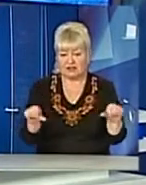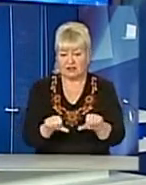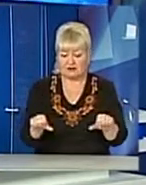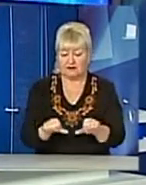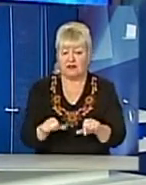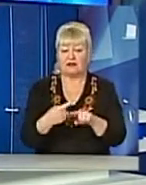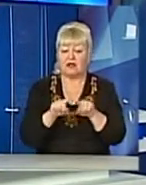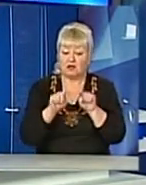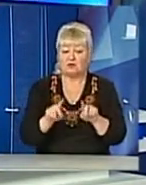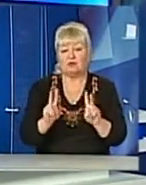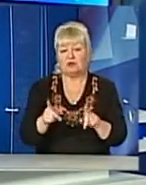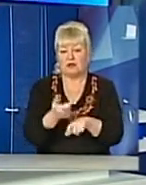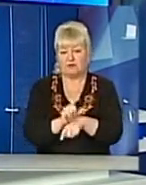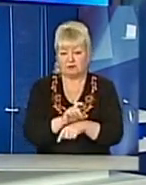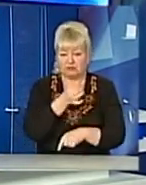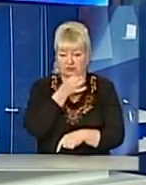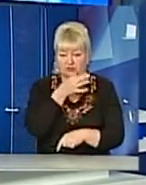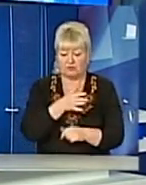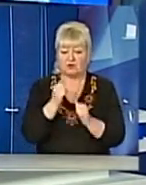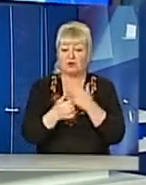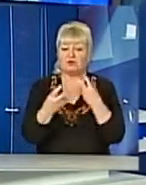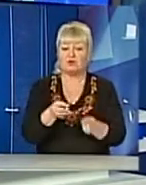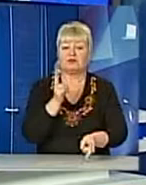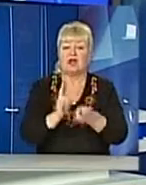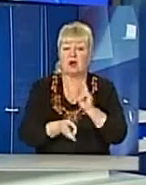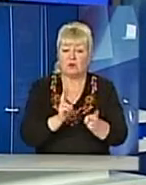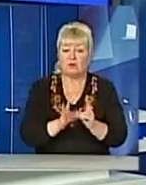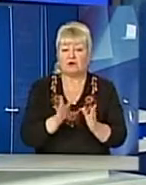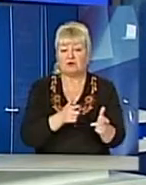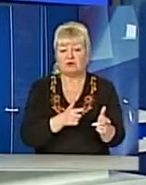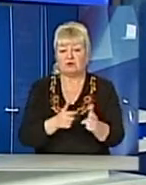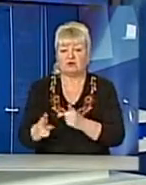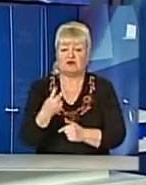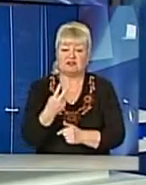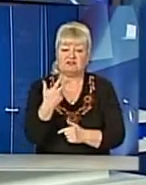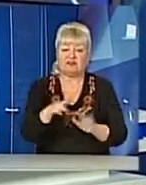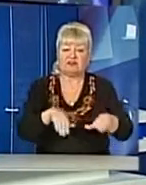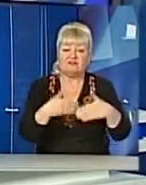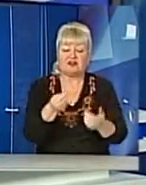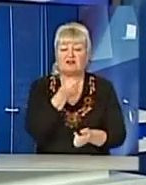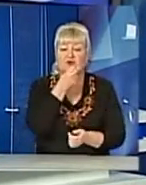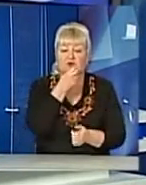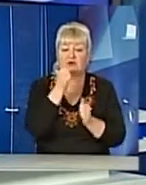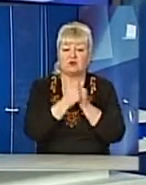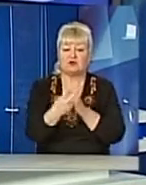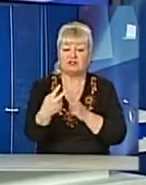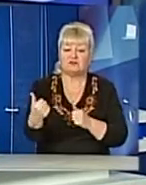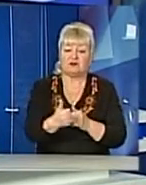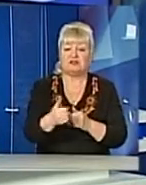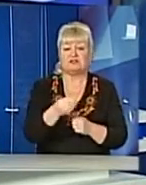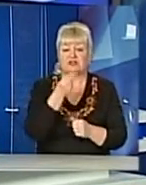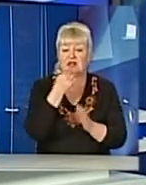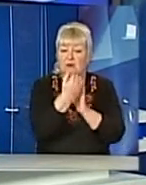яка їм найбільше довподоба. Кожного дня кухарі готуватимуть 2-3 варіанти обіду, а кожні два тижні меню змінюватимуть.